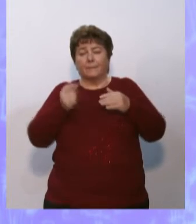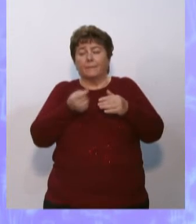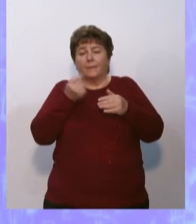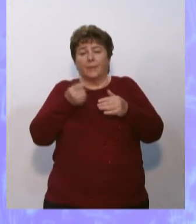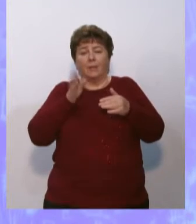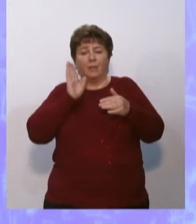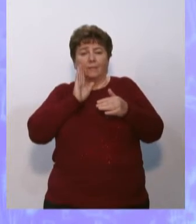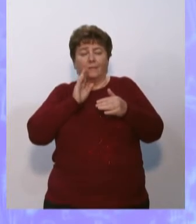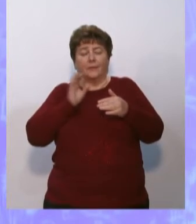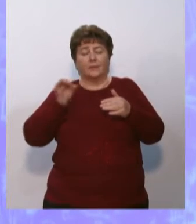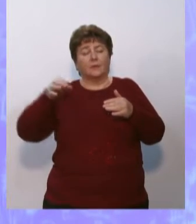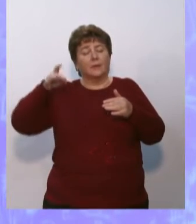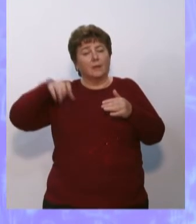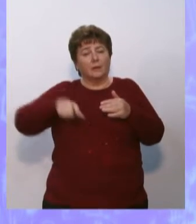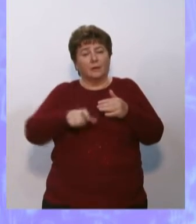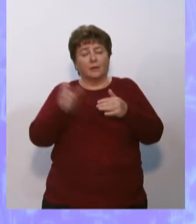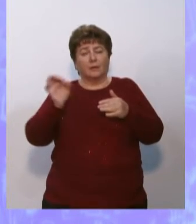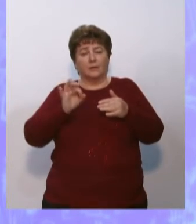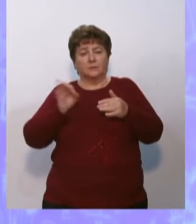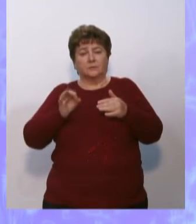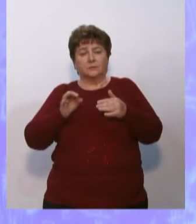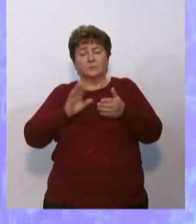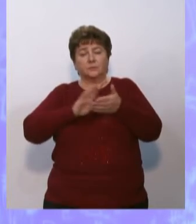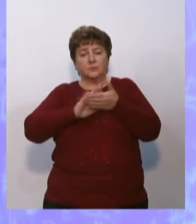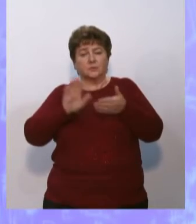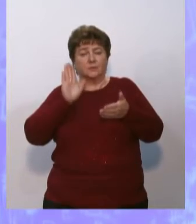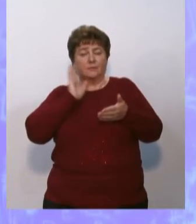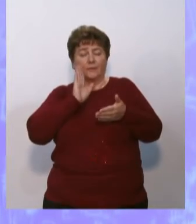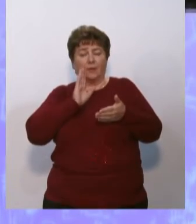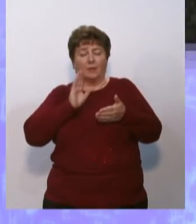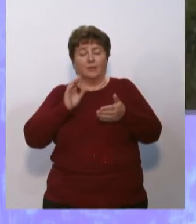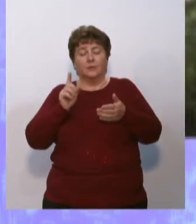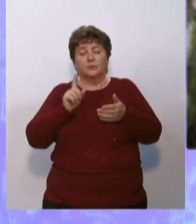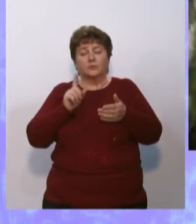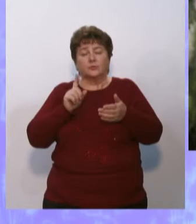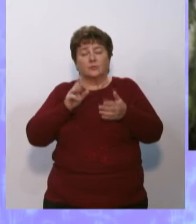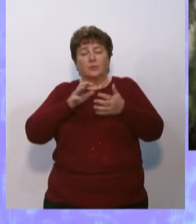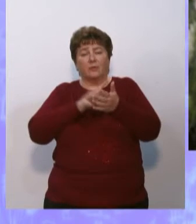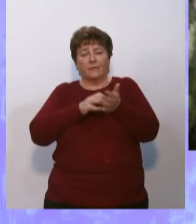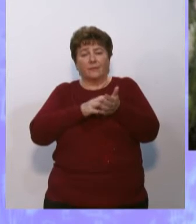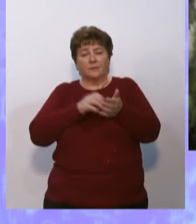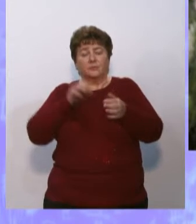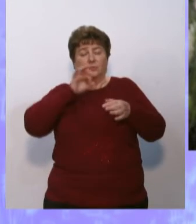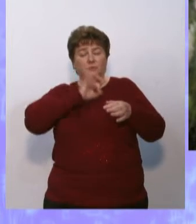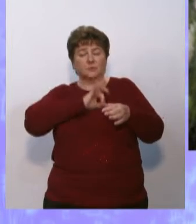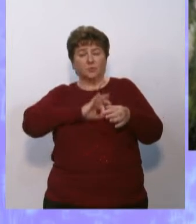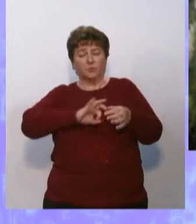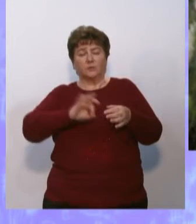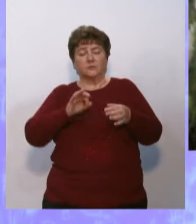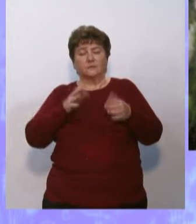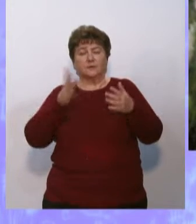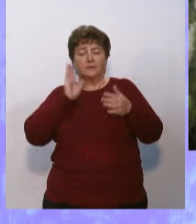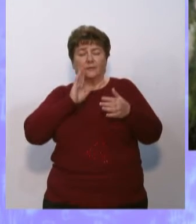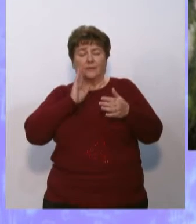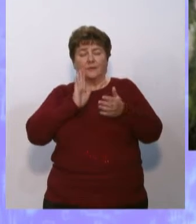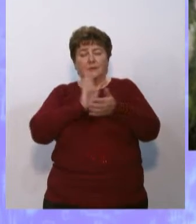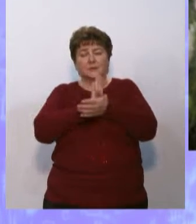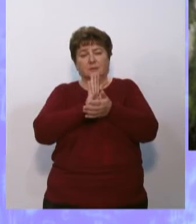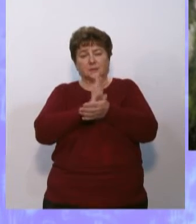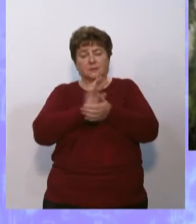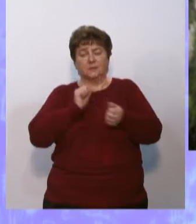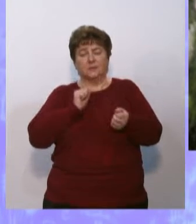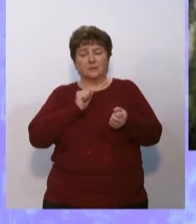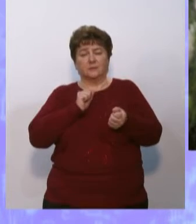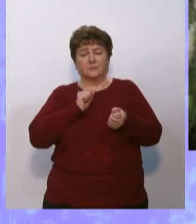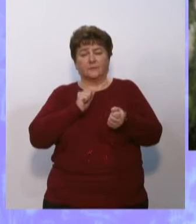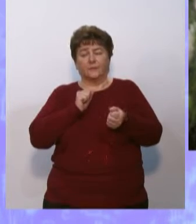Другая причина уменьшения пресной воды состоит в том, что в результате использования вода загрязняется